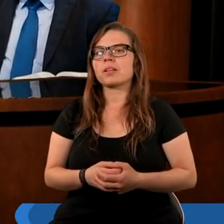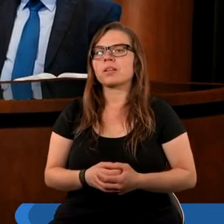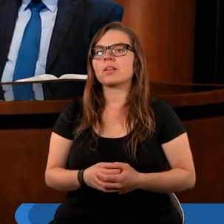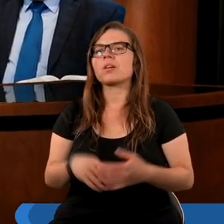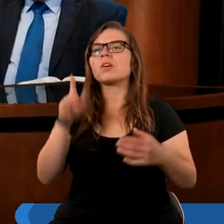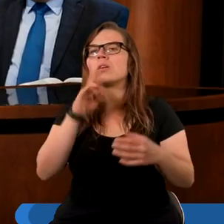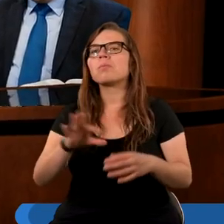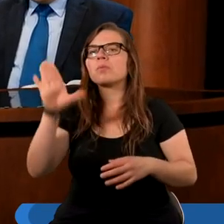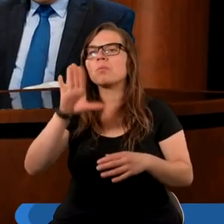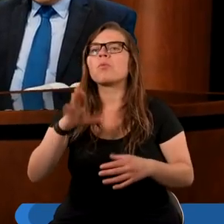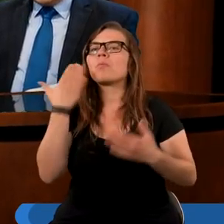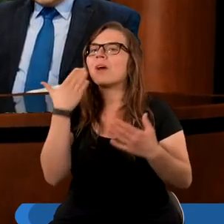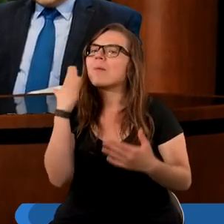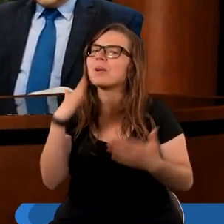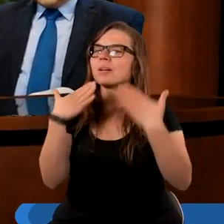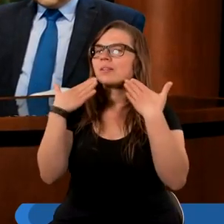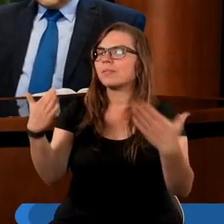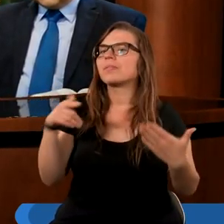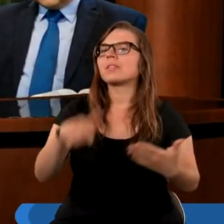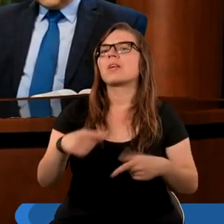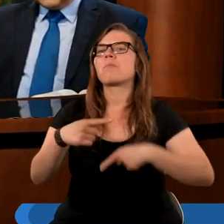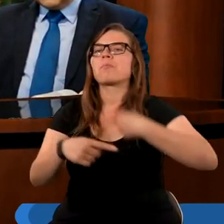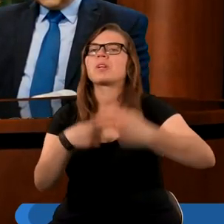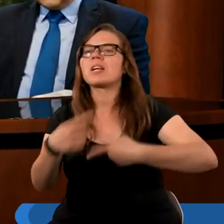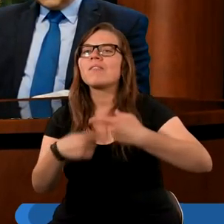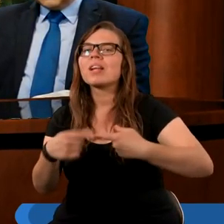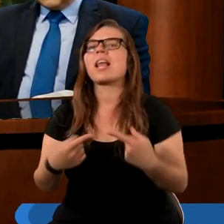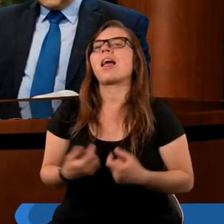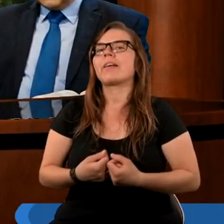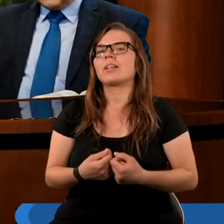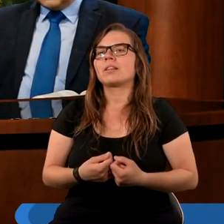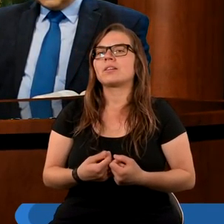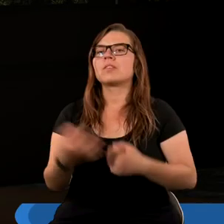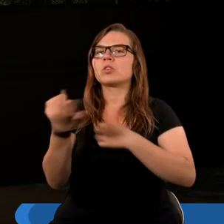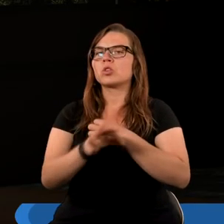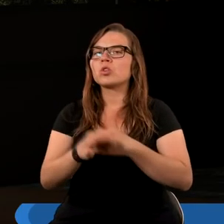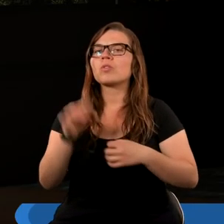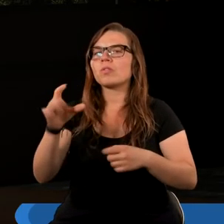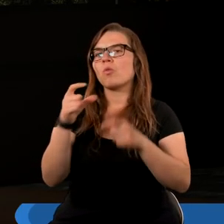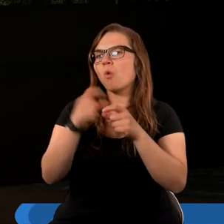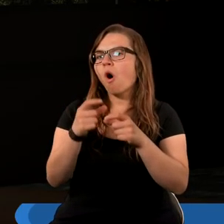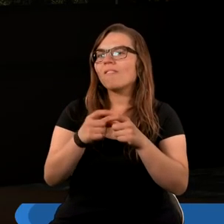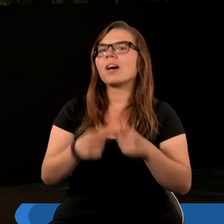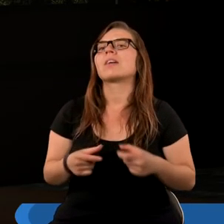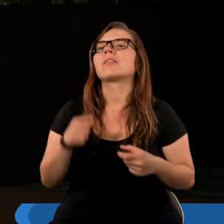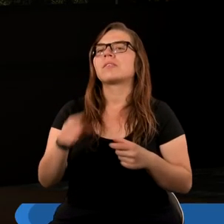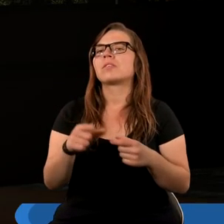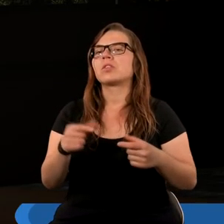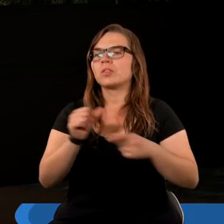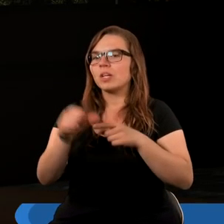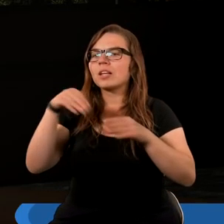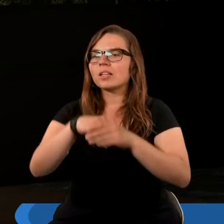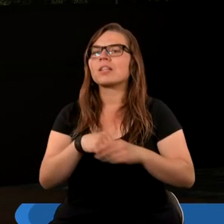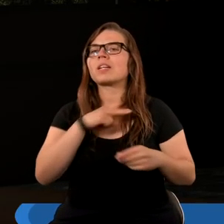Panie nasz i Boże, bardzo Ci dziękujemy za ten przywilej studiowania Twojego Słowa, bycia też